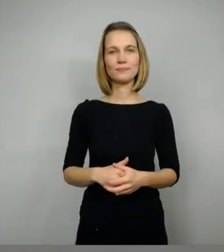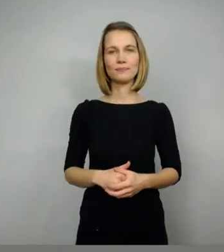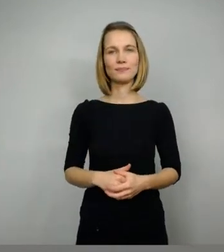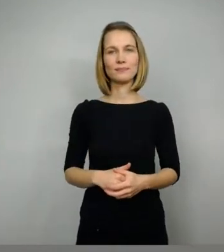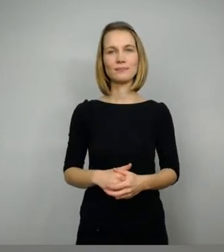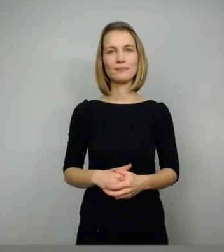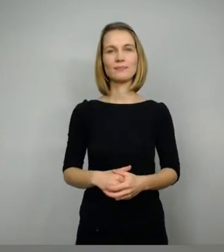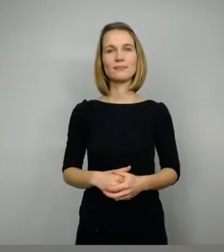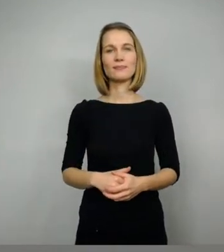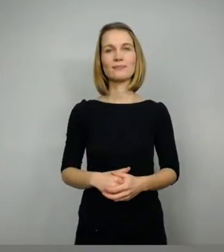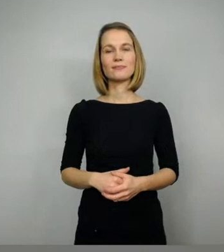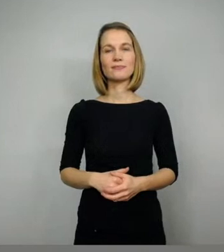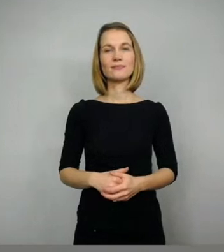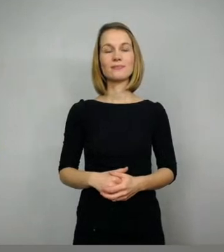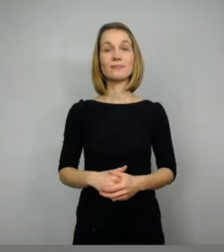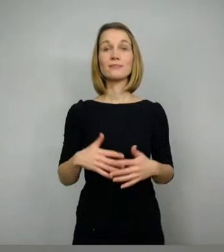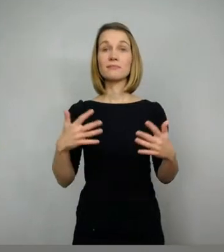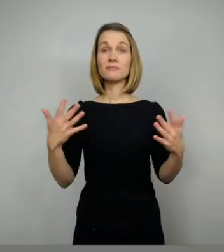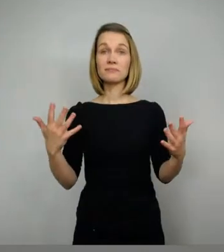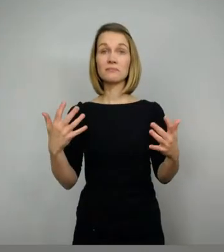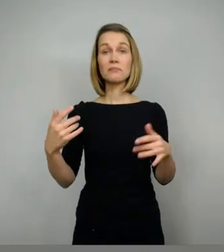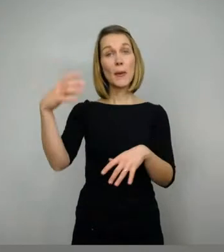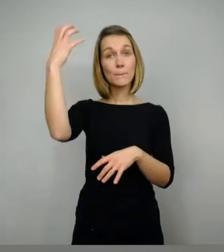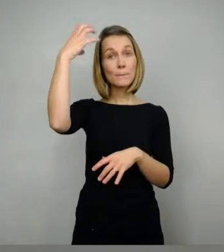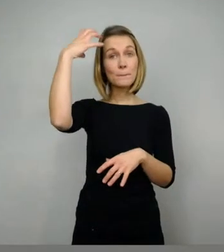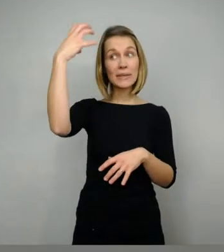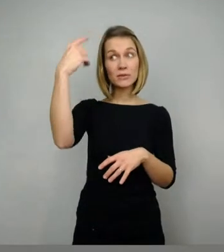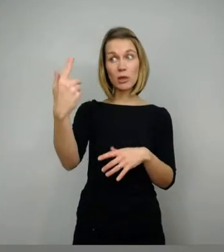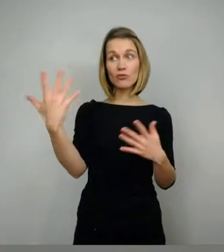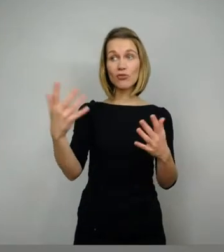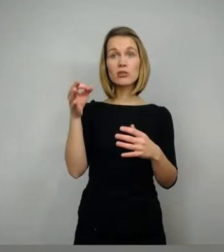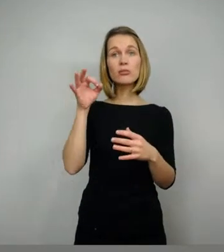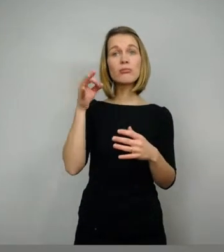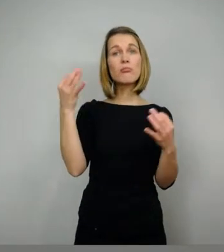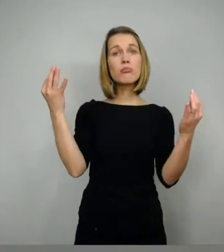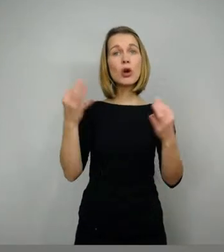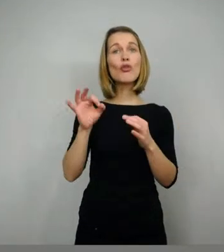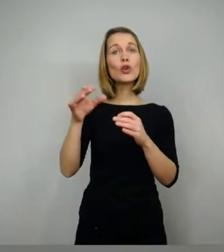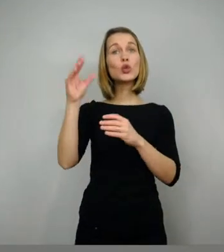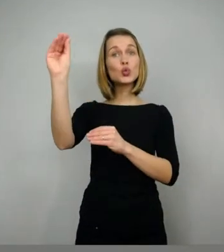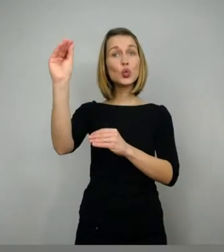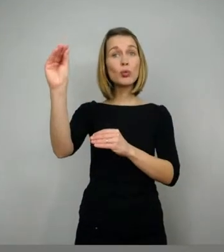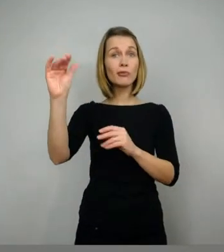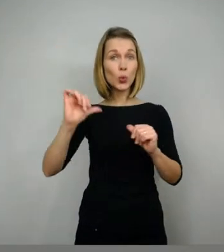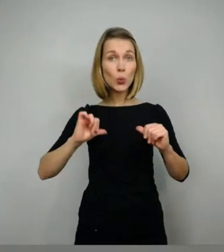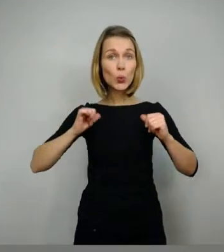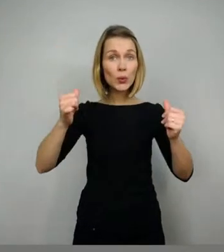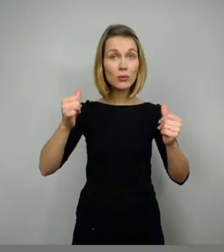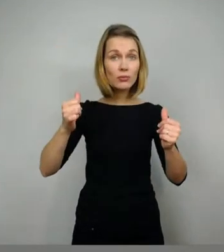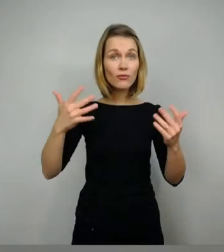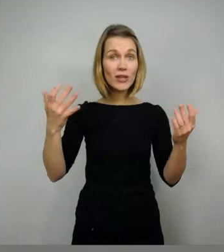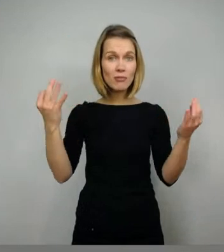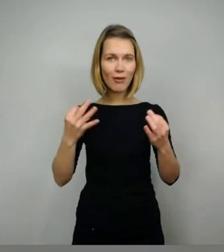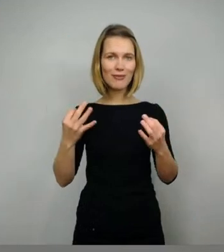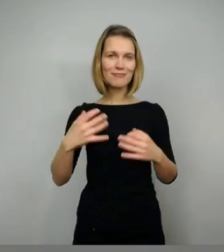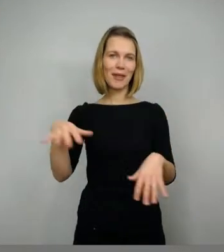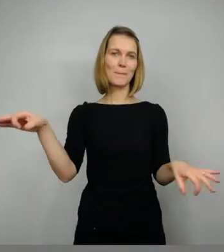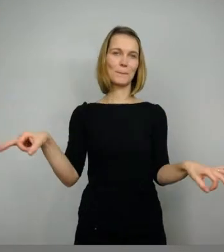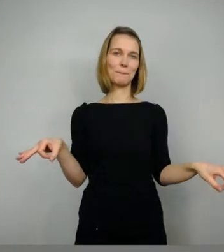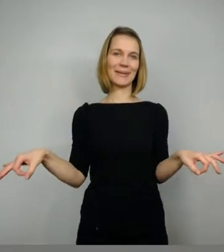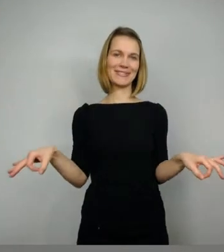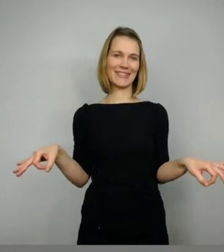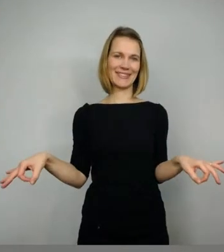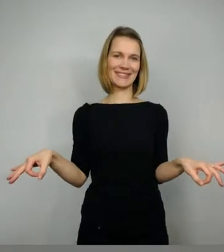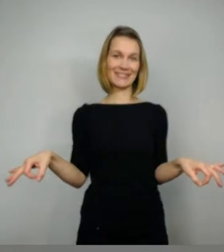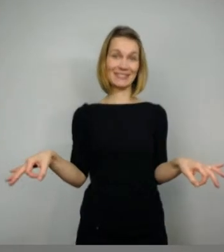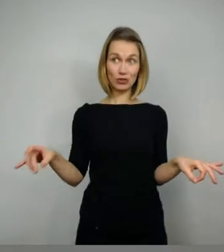So, was braucht ein Prinz, um in seiner Zukunft glücklich zu sein? Ganz klar, eine Prinzessin. Er hat sich auch schon, ja, wieder eine Frage. zu